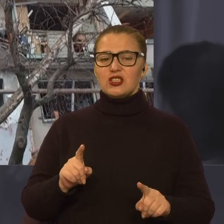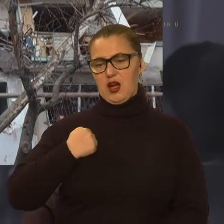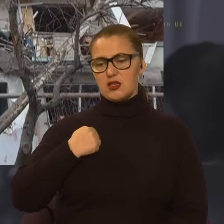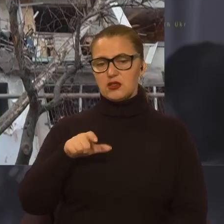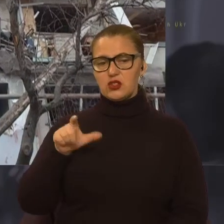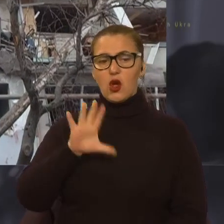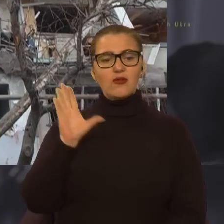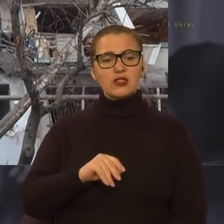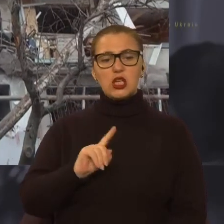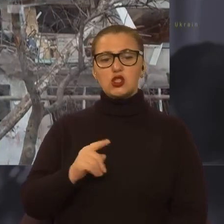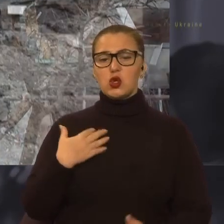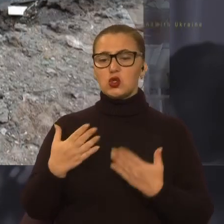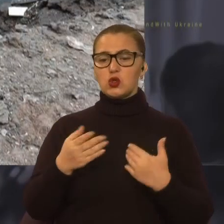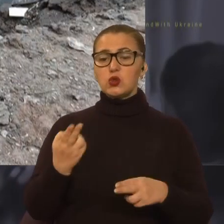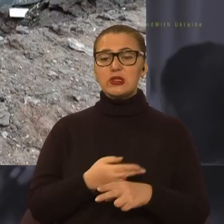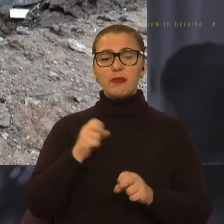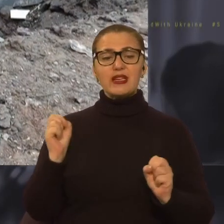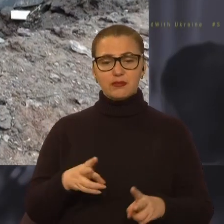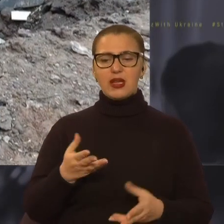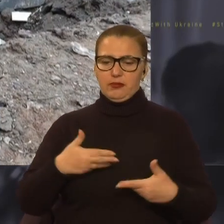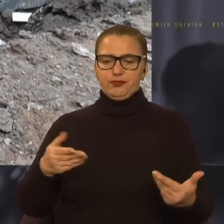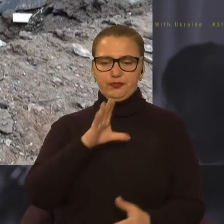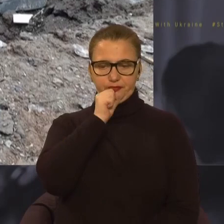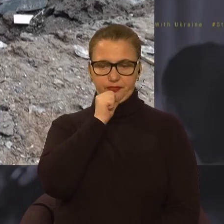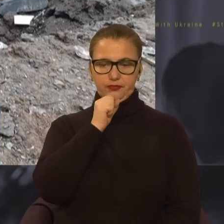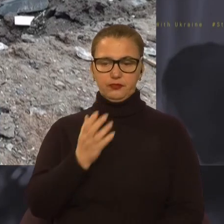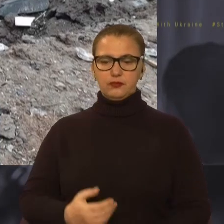Все, що стосується безпеки, ми про це мовчимо, звісно.